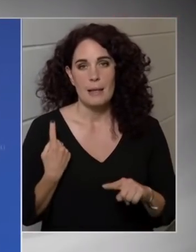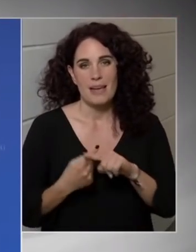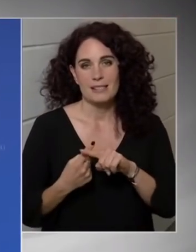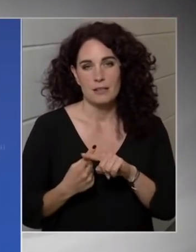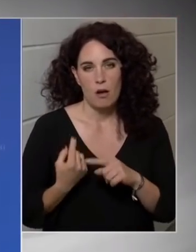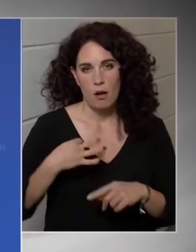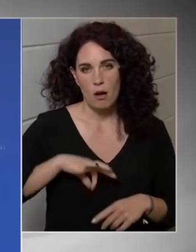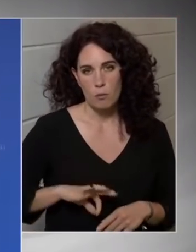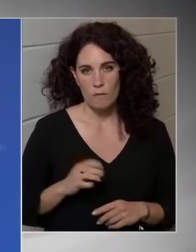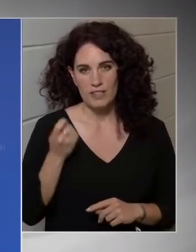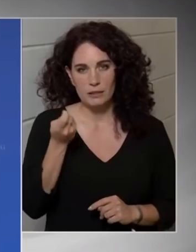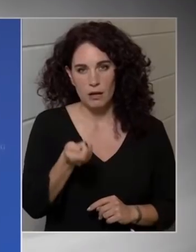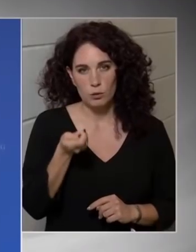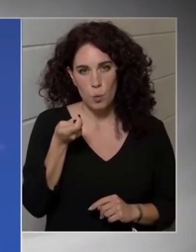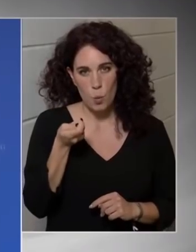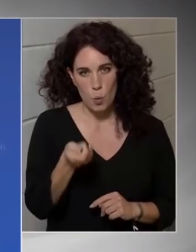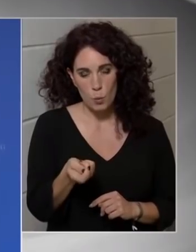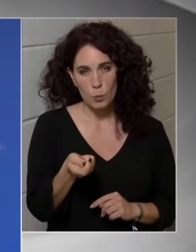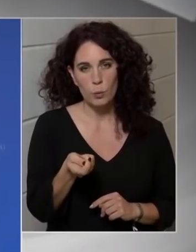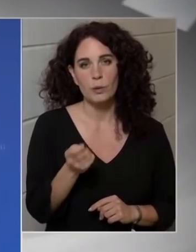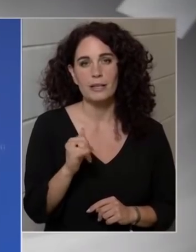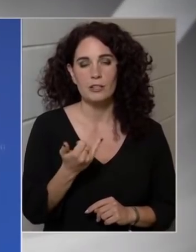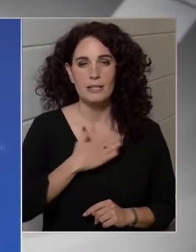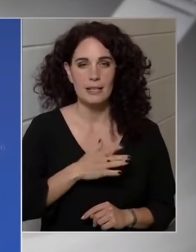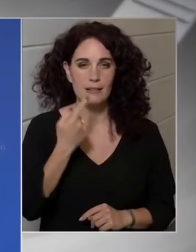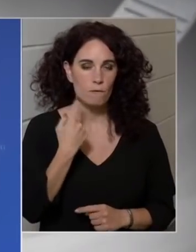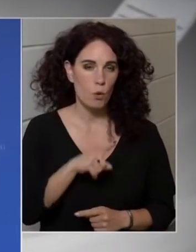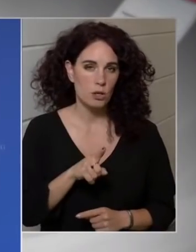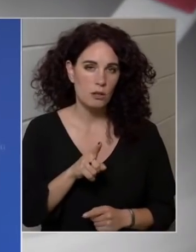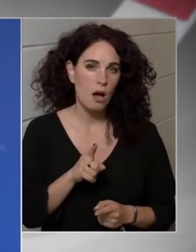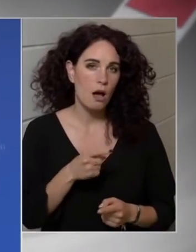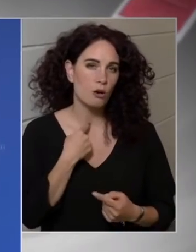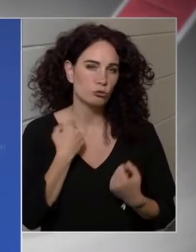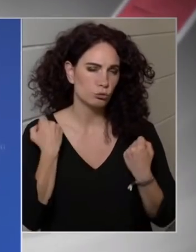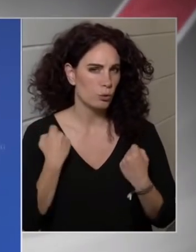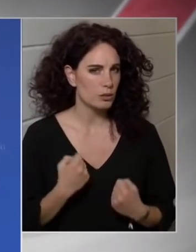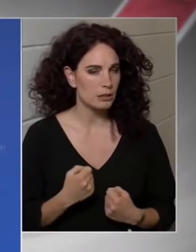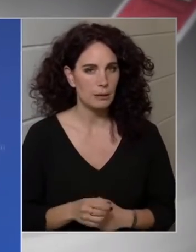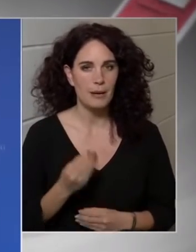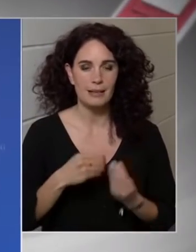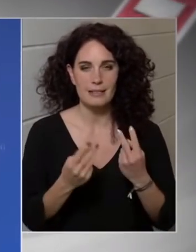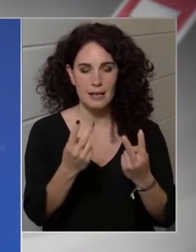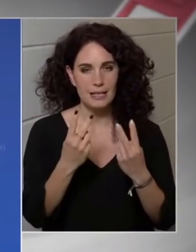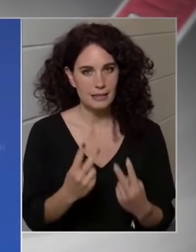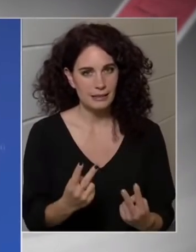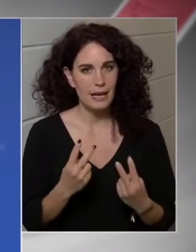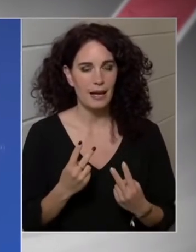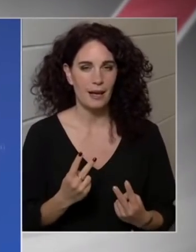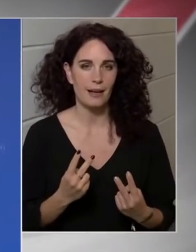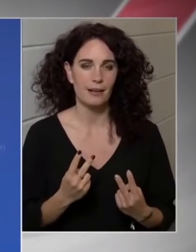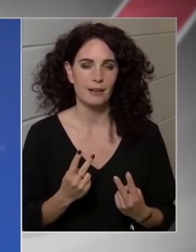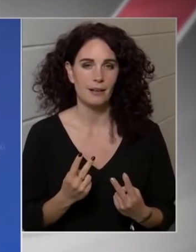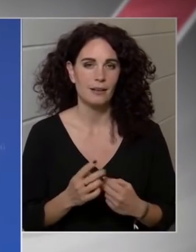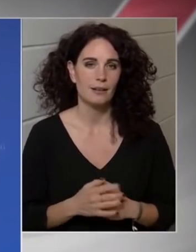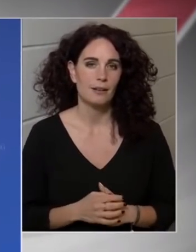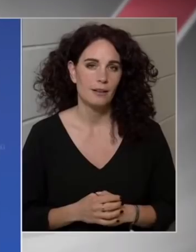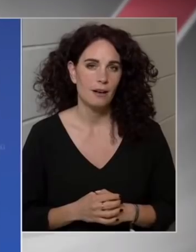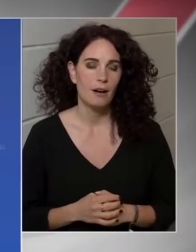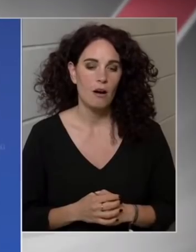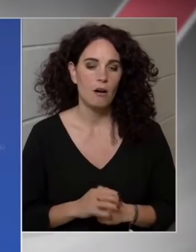adók, és ugye ezt szerettem volna hangsúlyozni, hiszen ez a lényegi tényező az